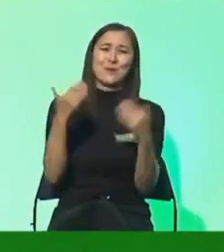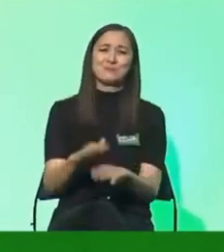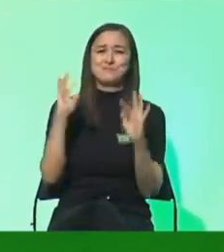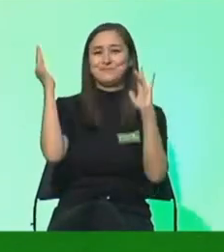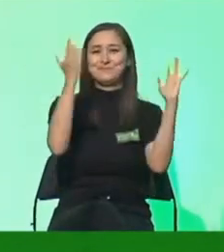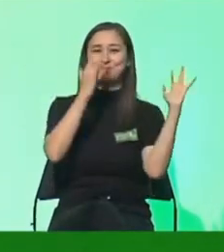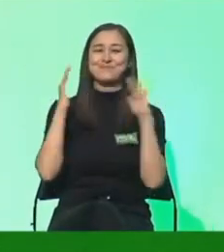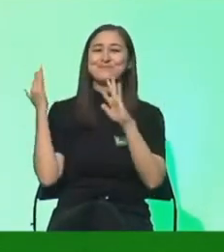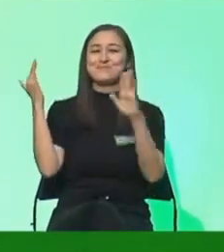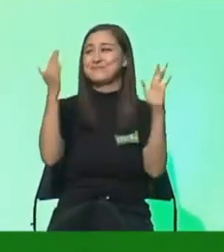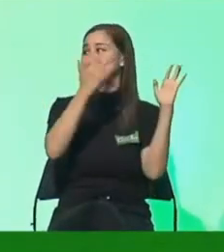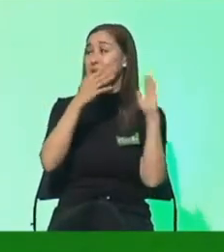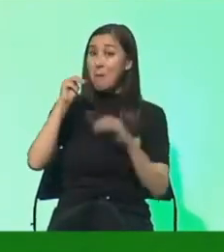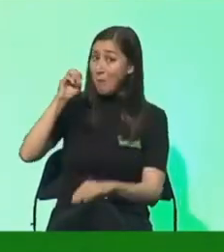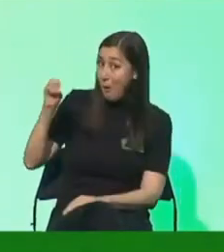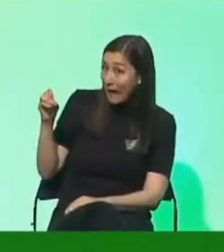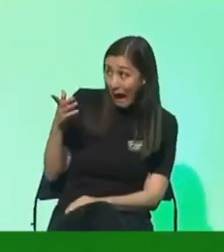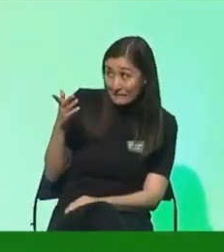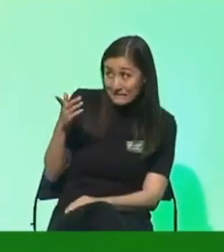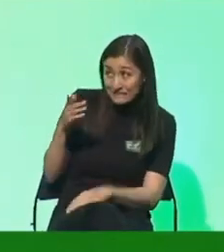Mona. Komm jetzt zum Schluss.